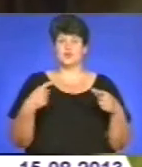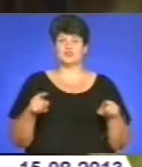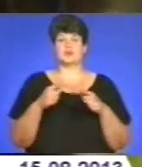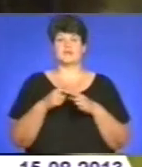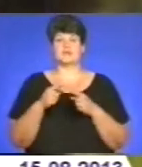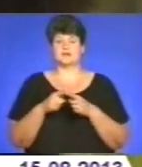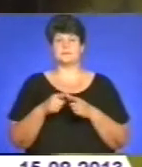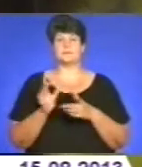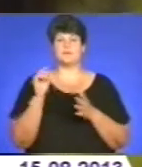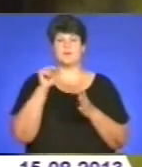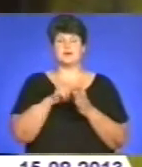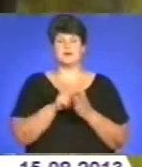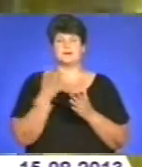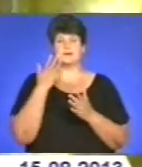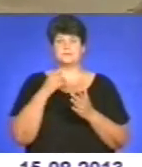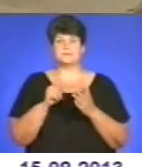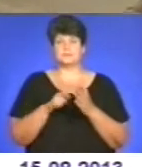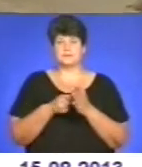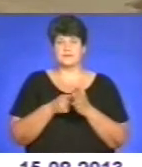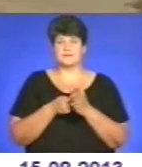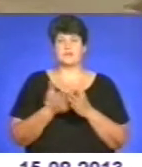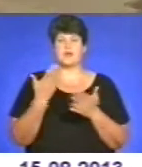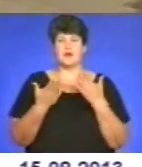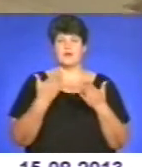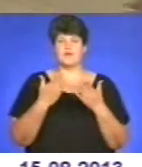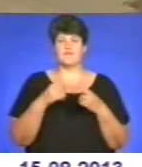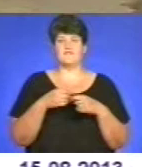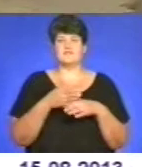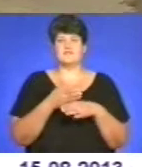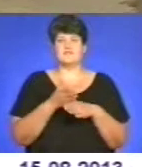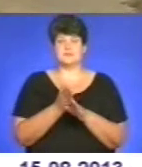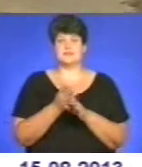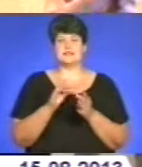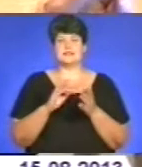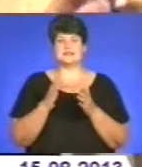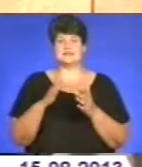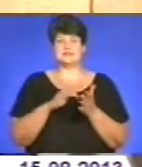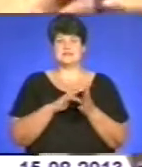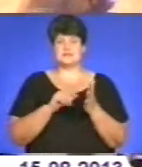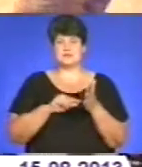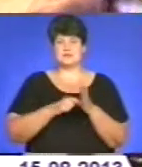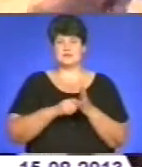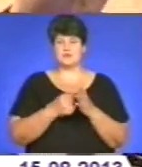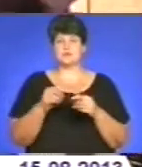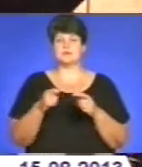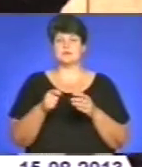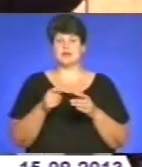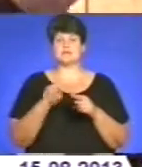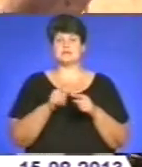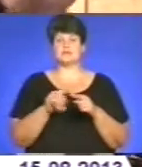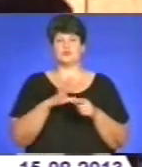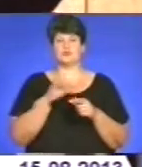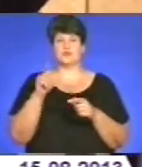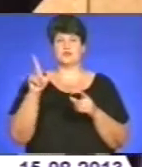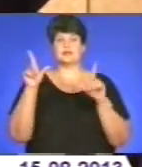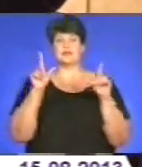домушники потрапляли або підібравши клюш до вхідних дверей, або виламавши серцевину замка. Жертвами таких квартирних злодіїв стали люди, які